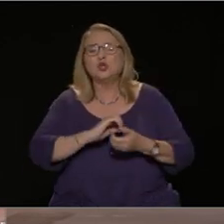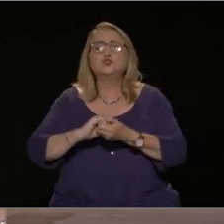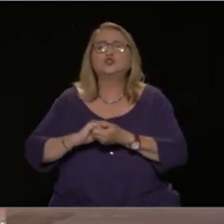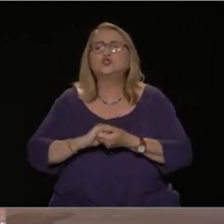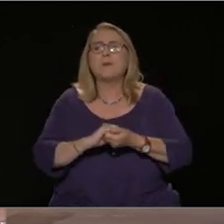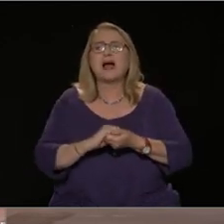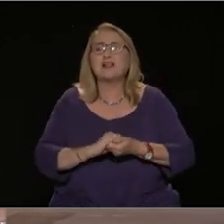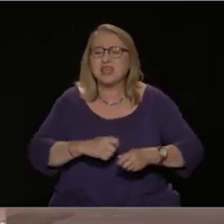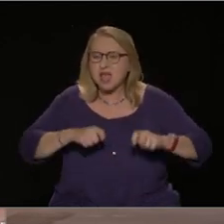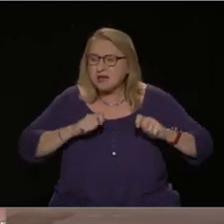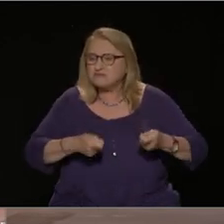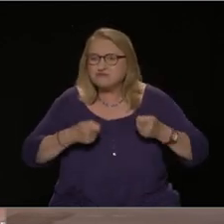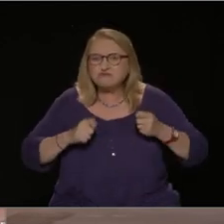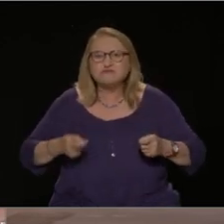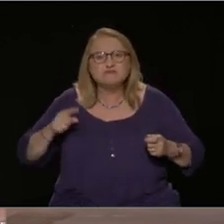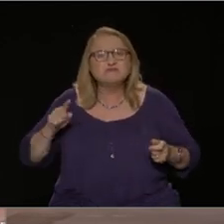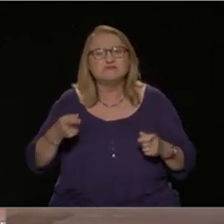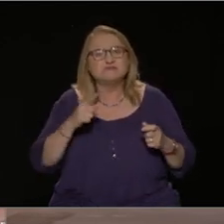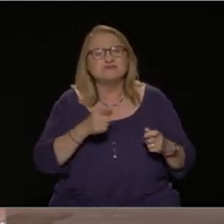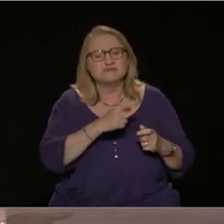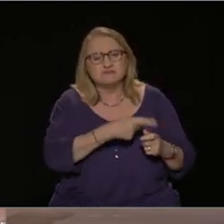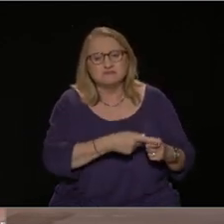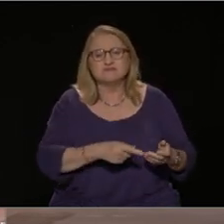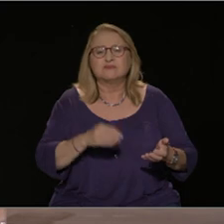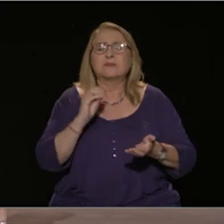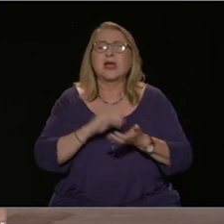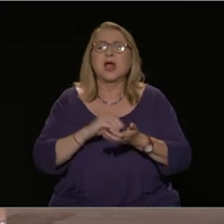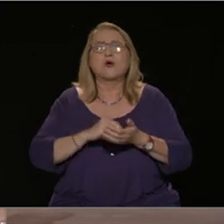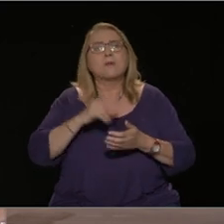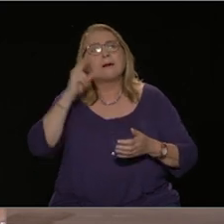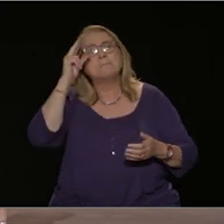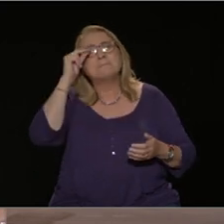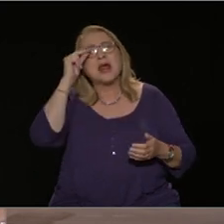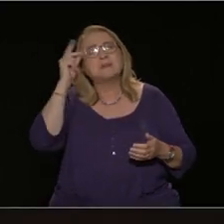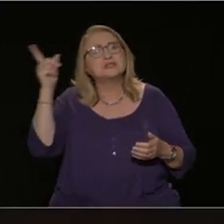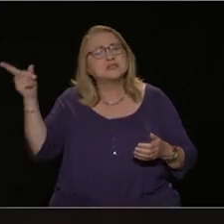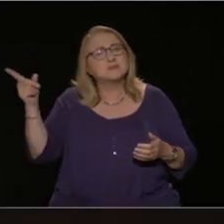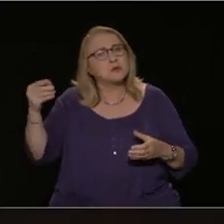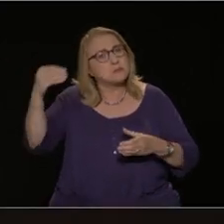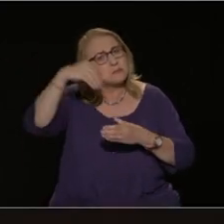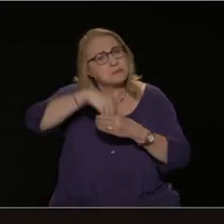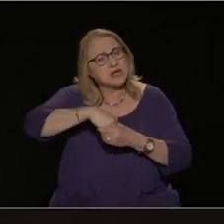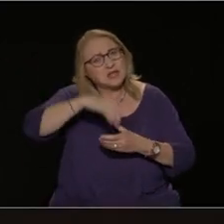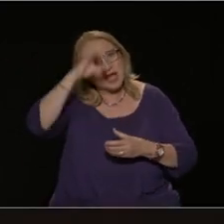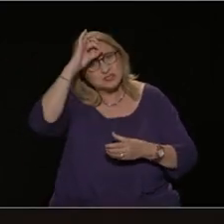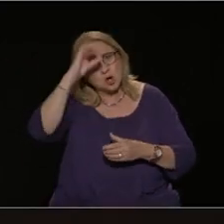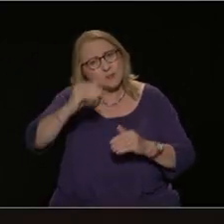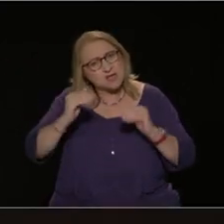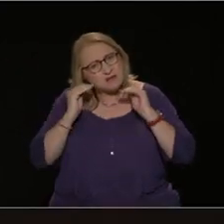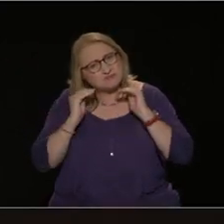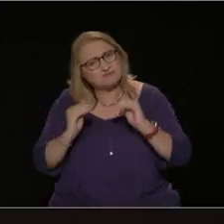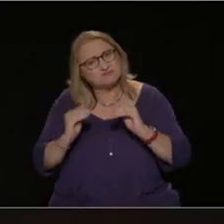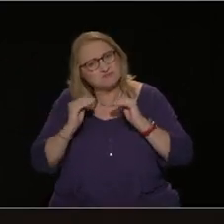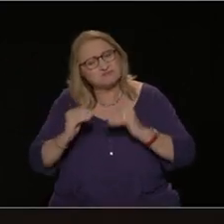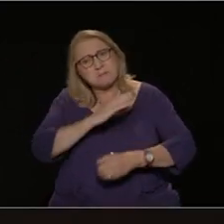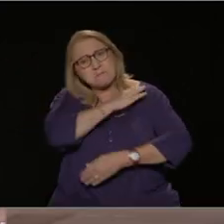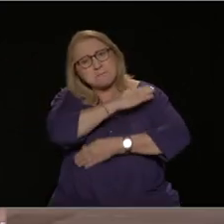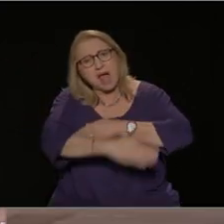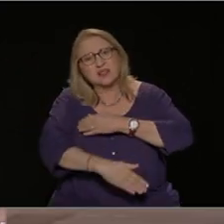της προσπάθειας να επιβληθεί παρά την ήττα που υπέστη η πανεπιστημιακή αστυνομία και να συνεχιστούν οι εισβολές των ΜΑΤ